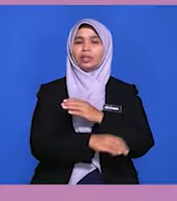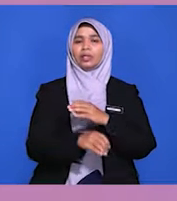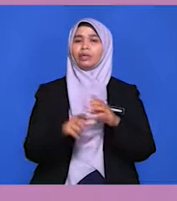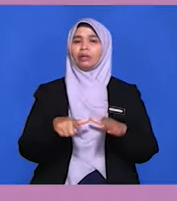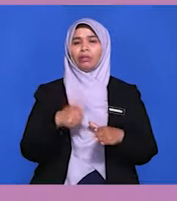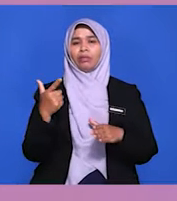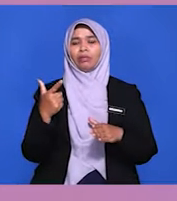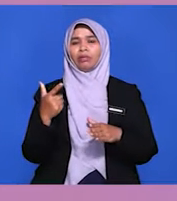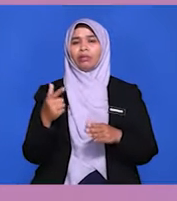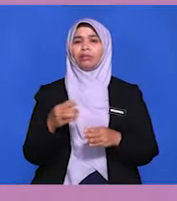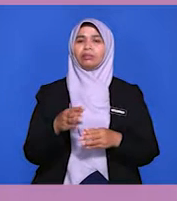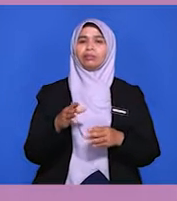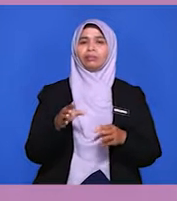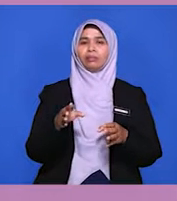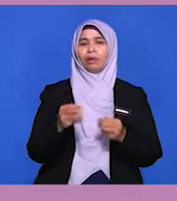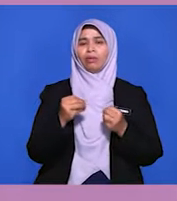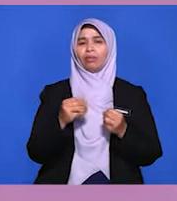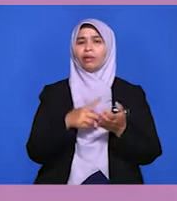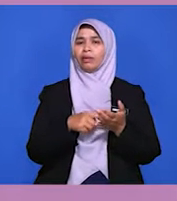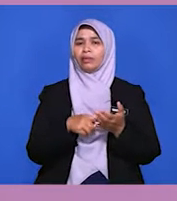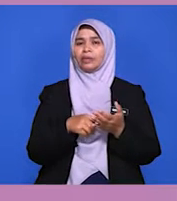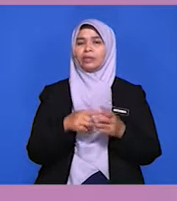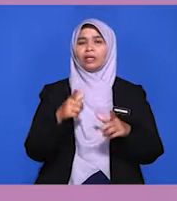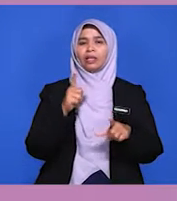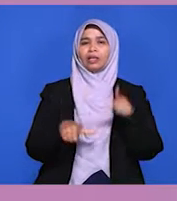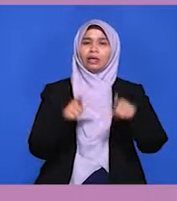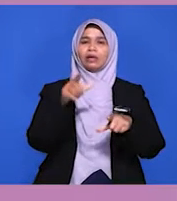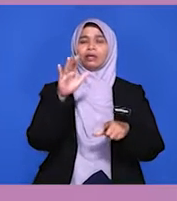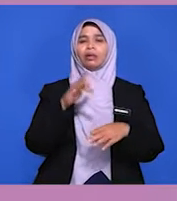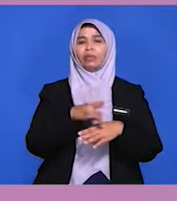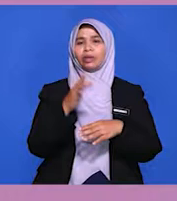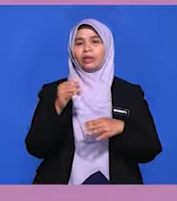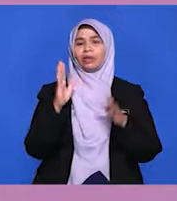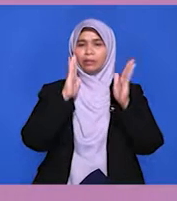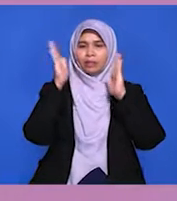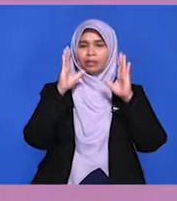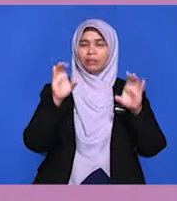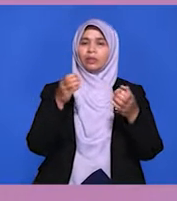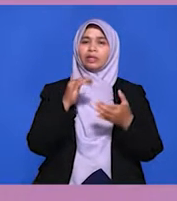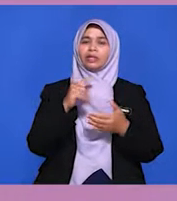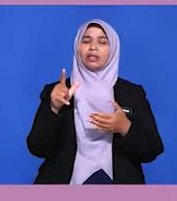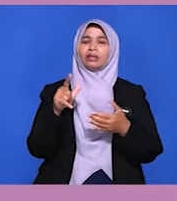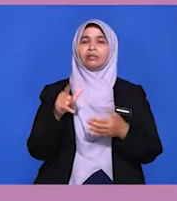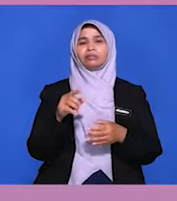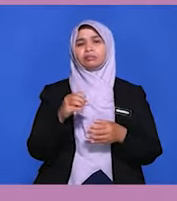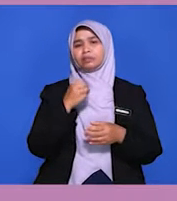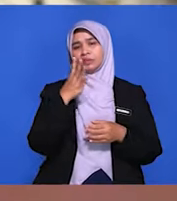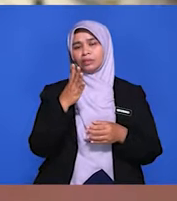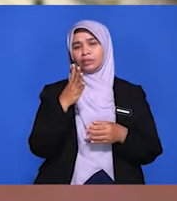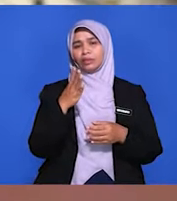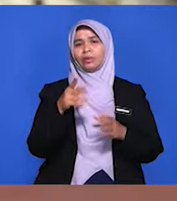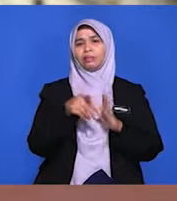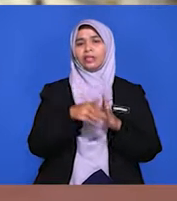menyebabkan hubungan luar Malaysia bermasalah. Langkah awal yang Malaysia lakukan ialah menyatakan pendirian